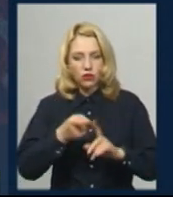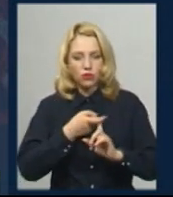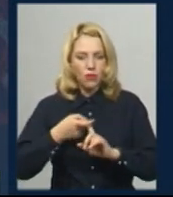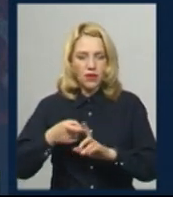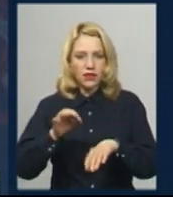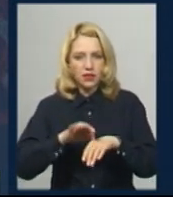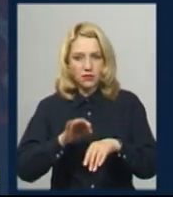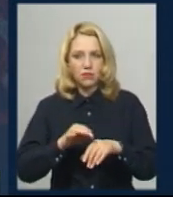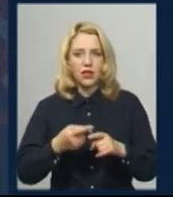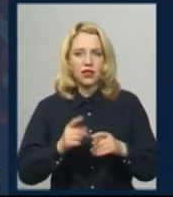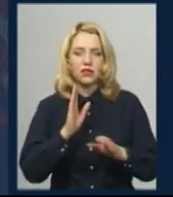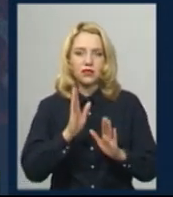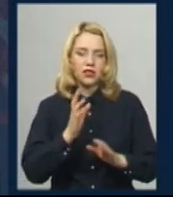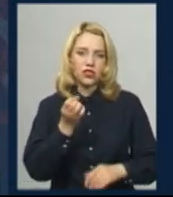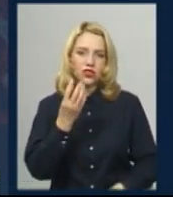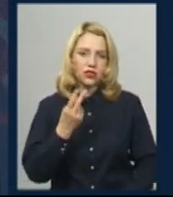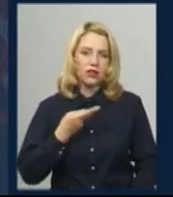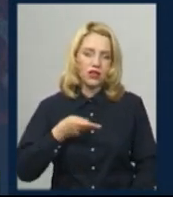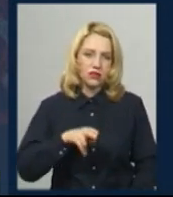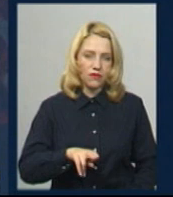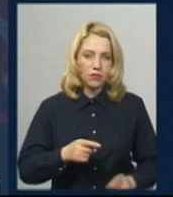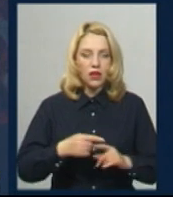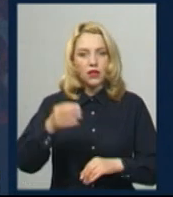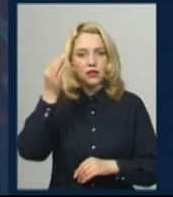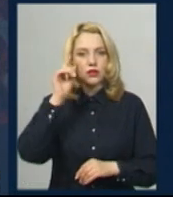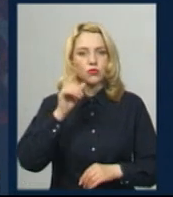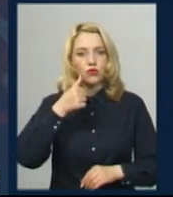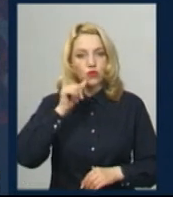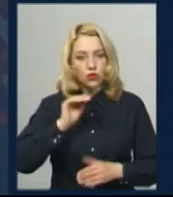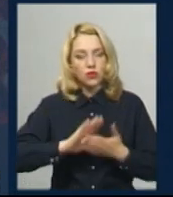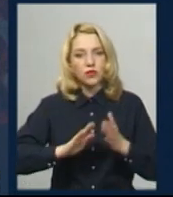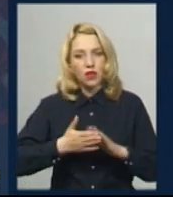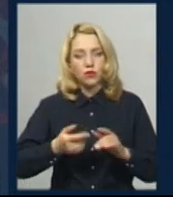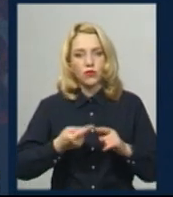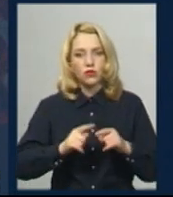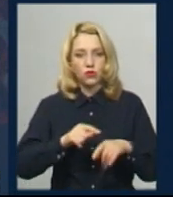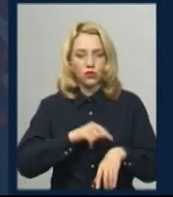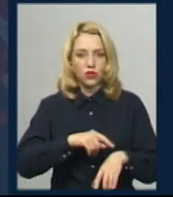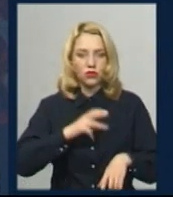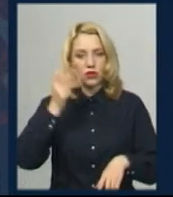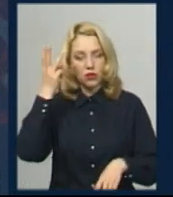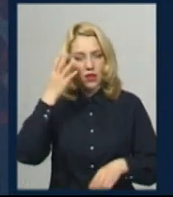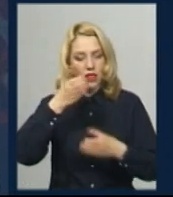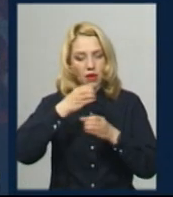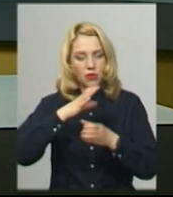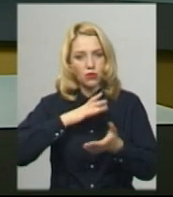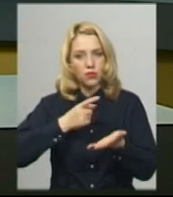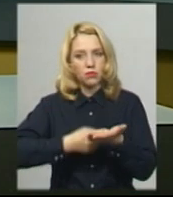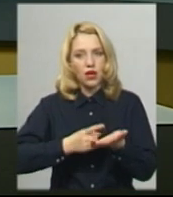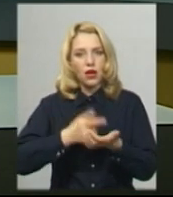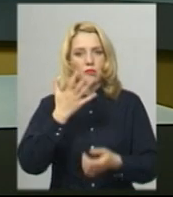зареєстровано 14 летальних випадків. Нагадаємо, вчора станом на цю годину на Хмельниччині було лабораторно підтверджено